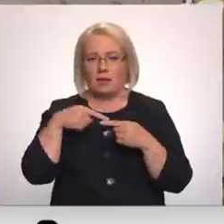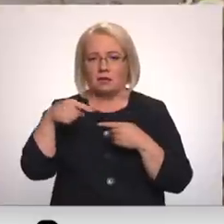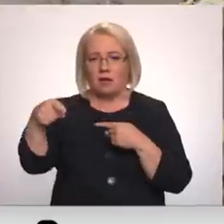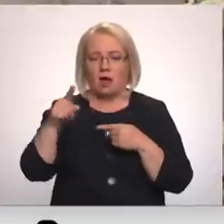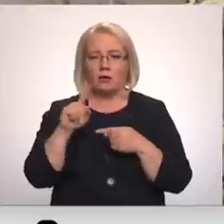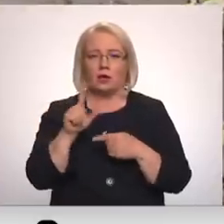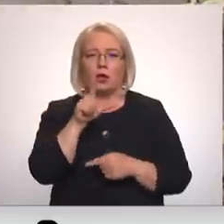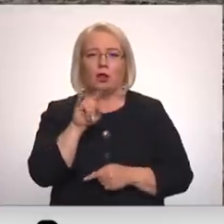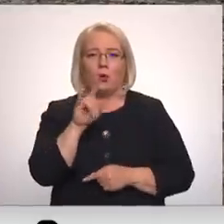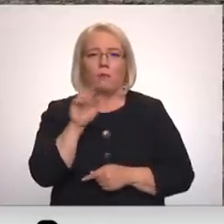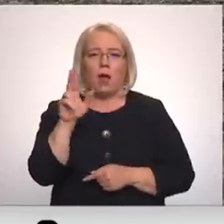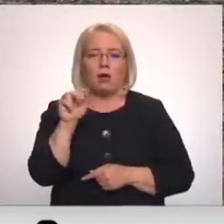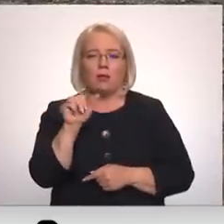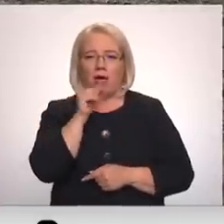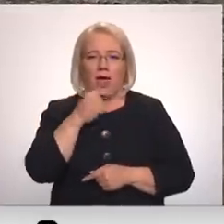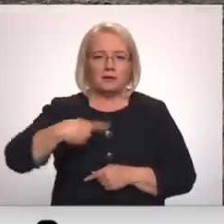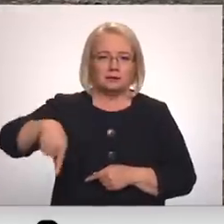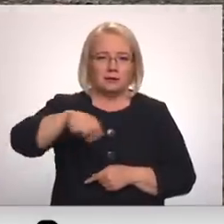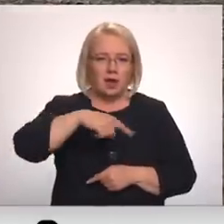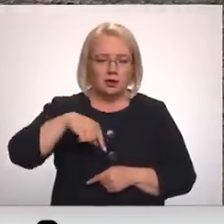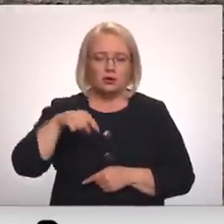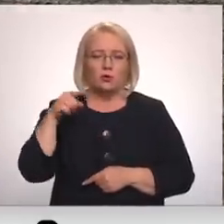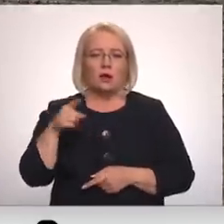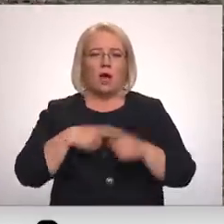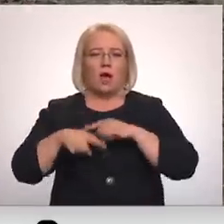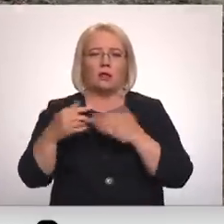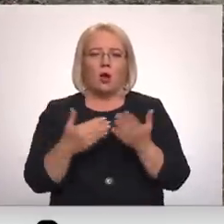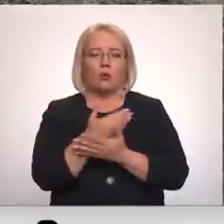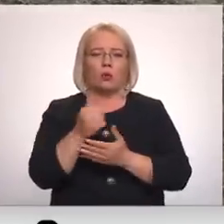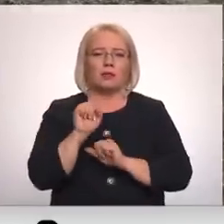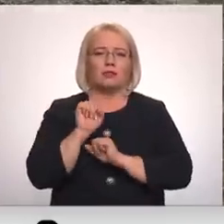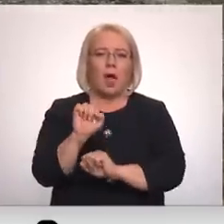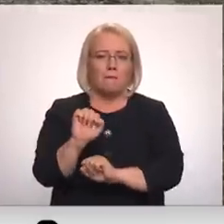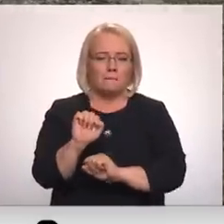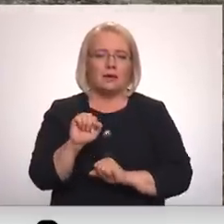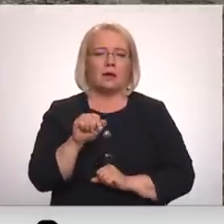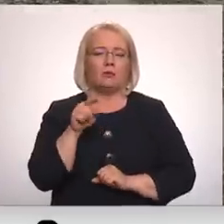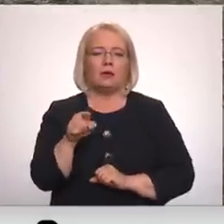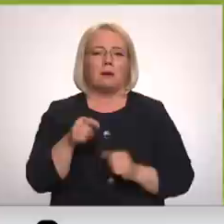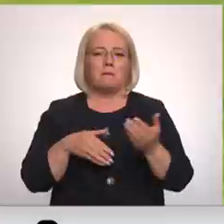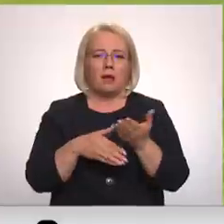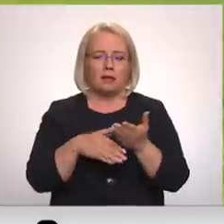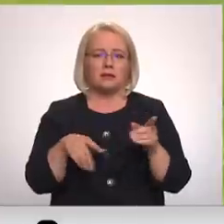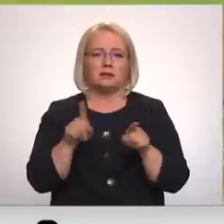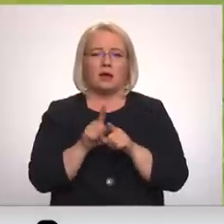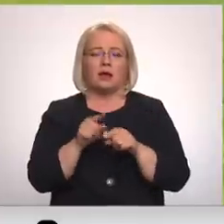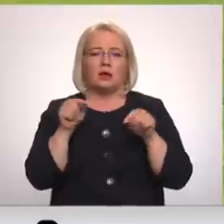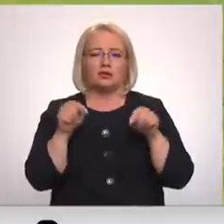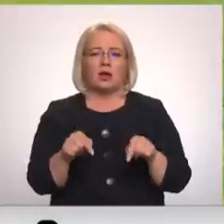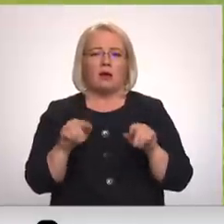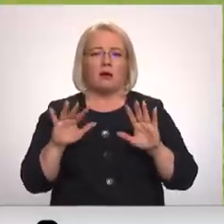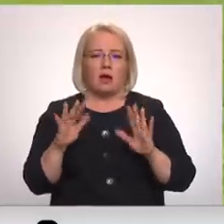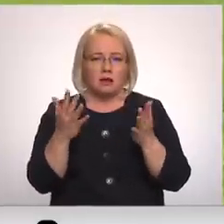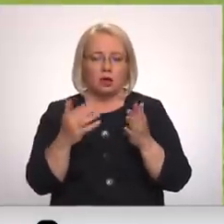atrodas Lubāna ezers, kur ir atjaunoti Dambji, kas tātad arī palīdzēs šajā